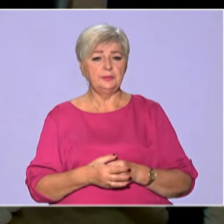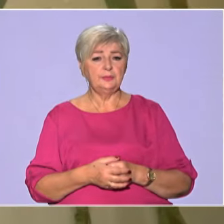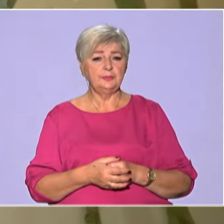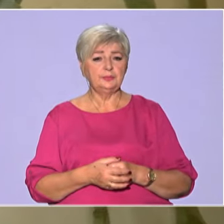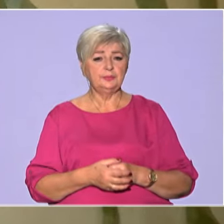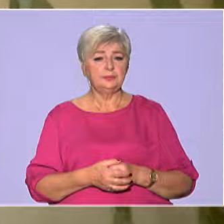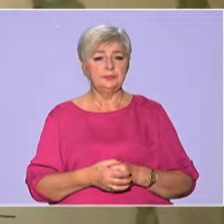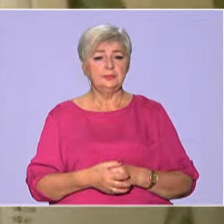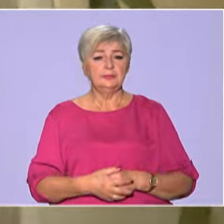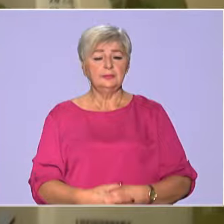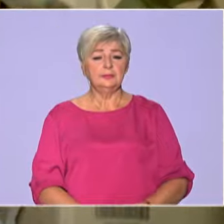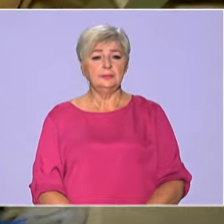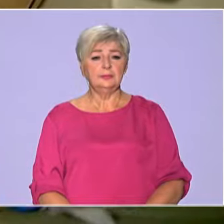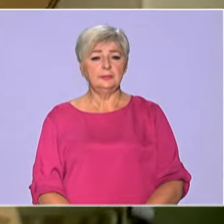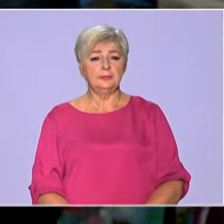Дуже вдяки.